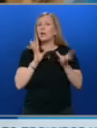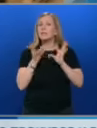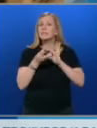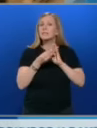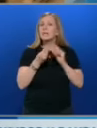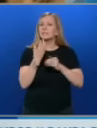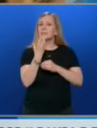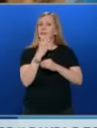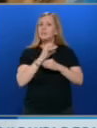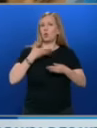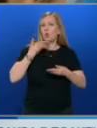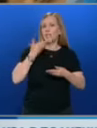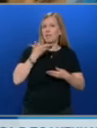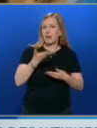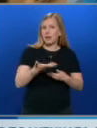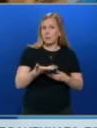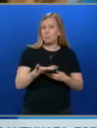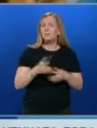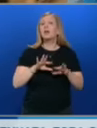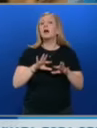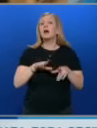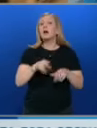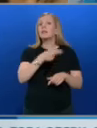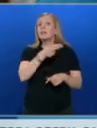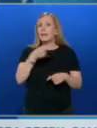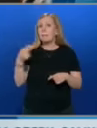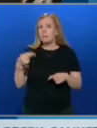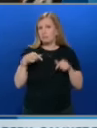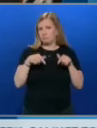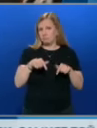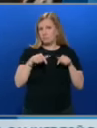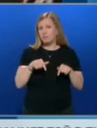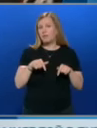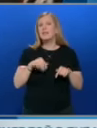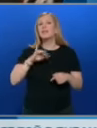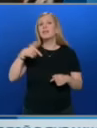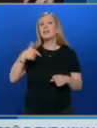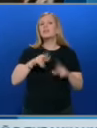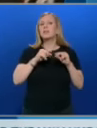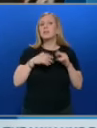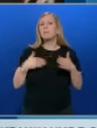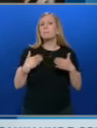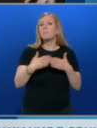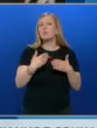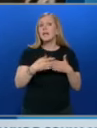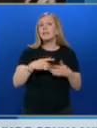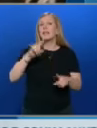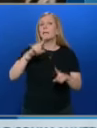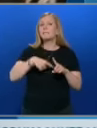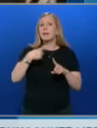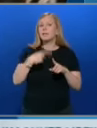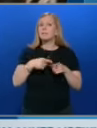с видеоизявление по темата. В него Иван Гешев казва, че през последните месеци прокуратурата е била